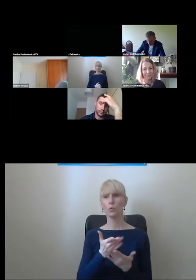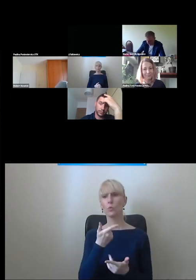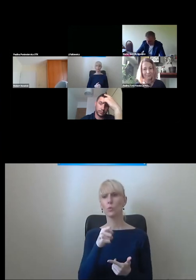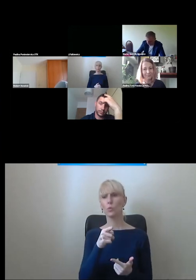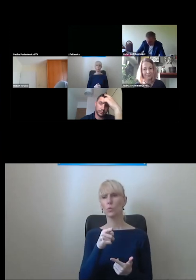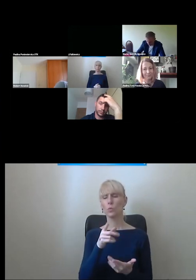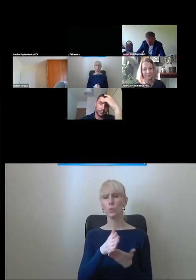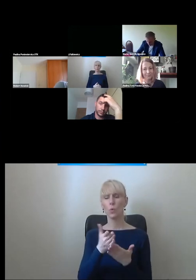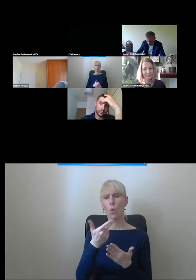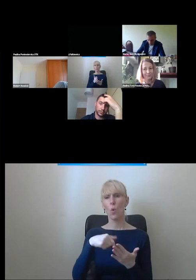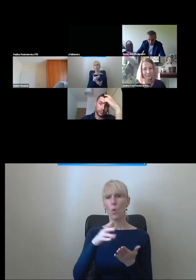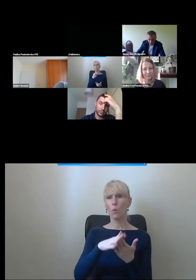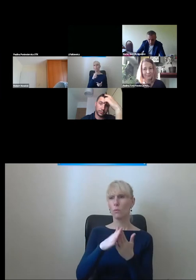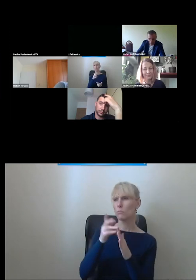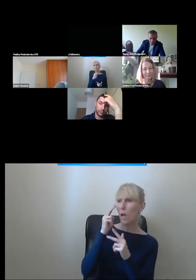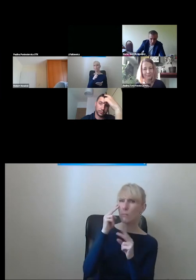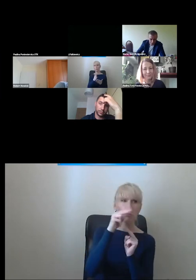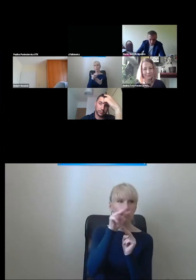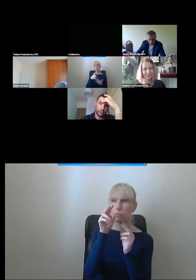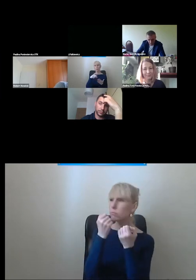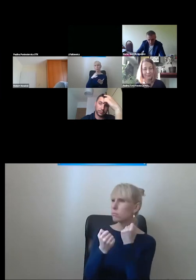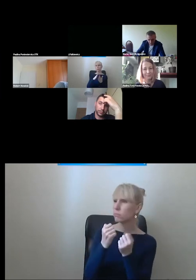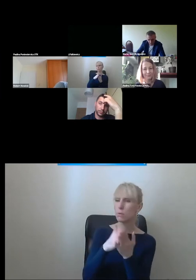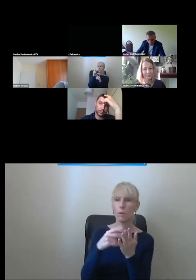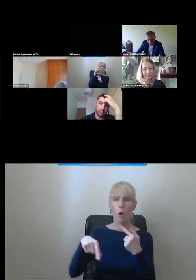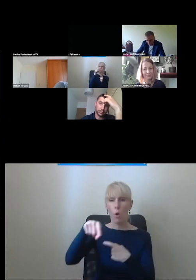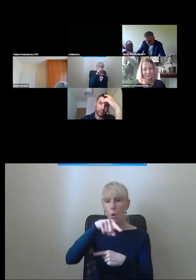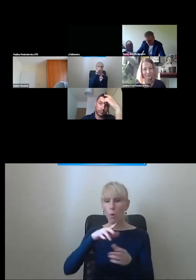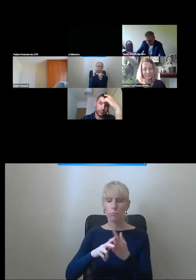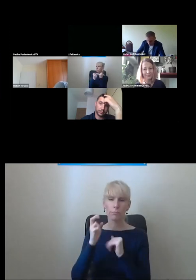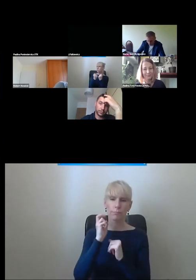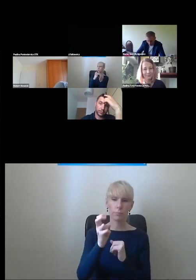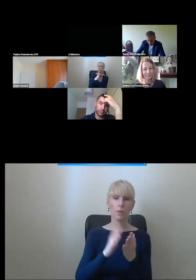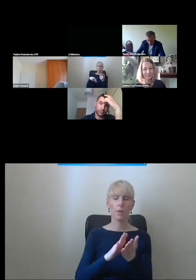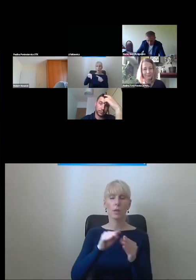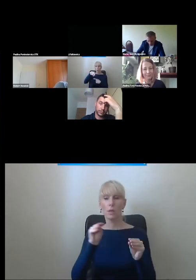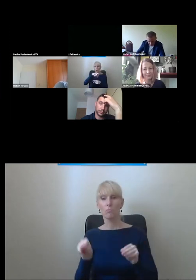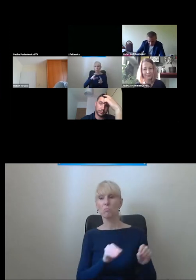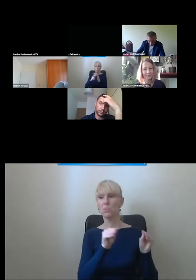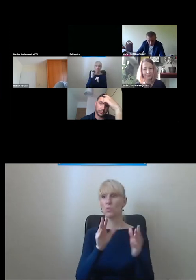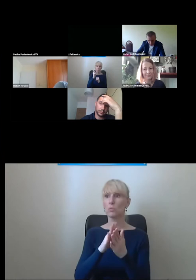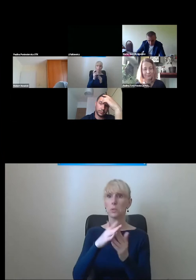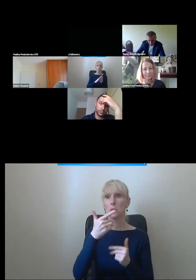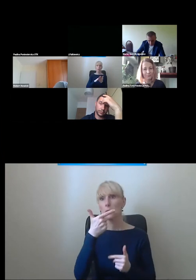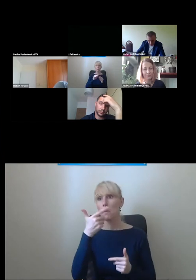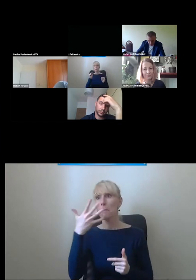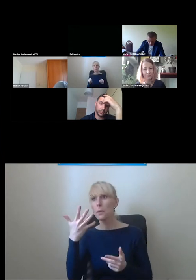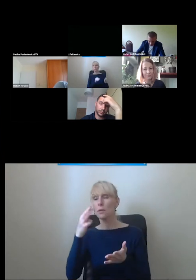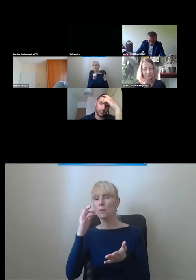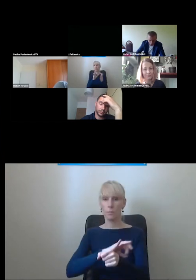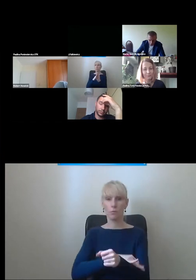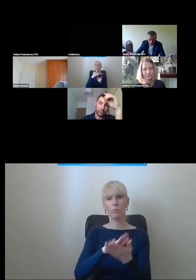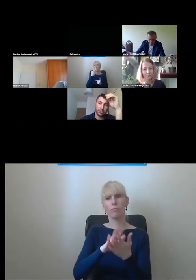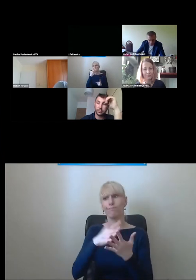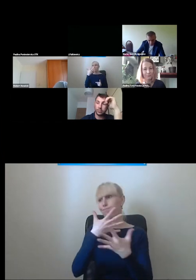drodze mamy torowisko czy ograniczoną widoczność czy cokolwiek innego i przesunięcie przejścia czasami o 5 metrów jest dla niektórych właśnie